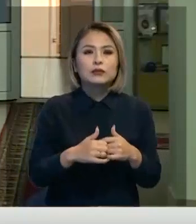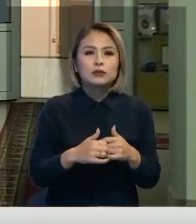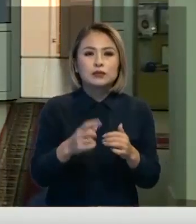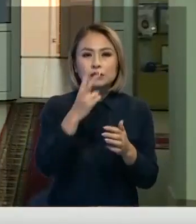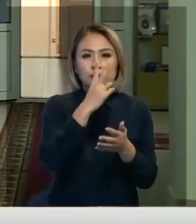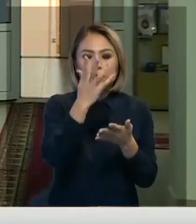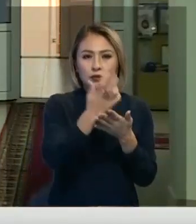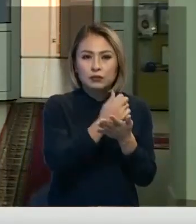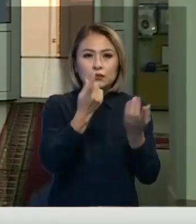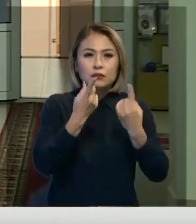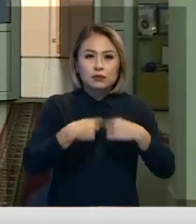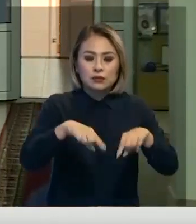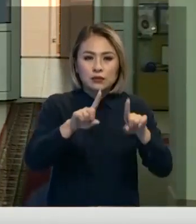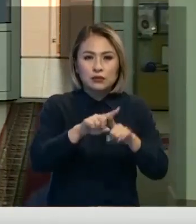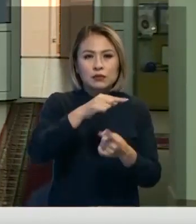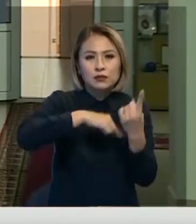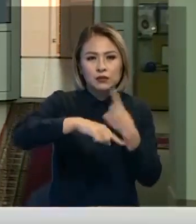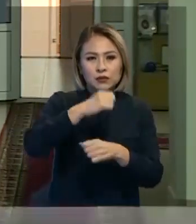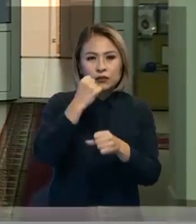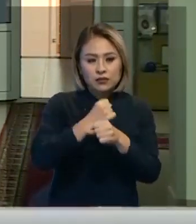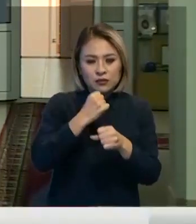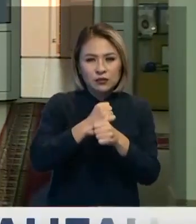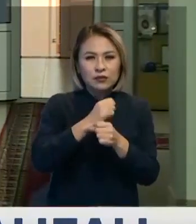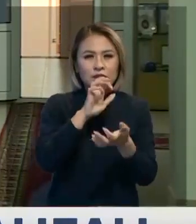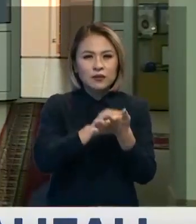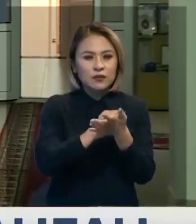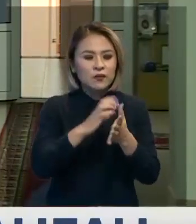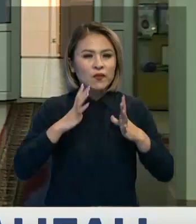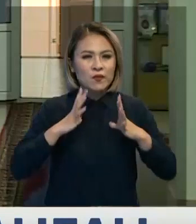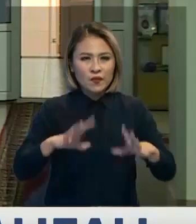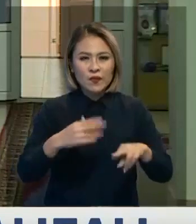анықталды. Үйімдастырушылар кәсіпкерлік қызметпен айналыс баған.